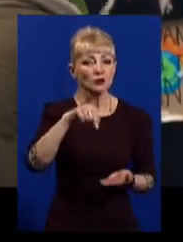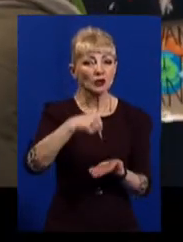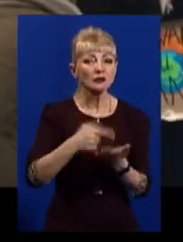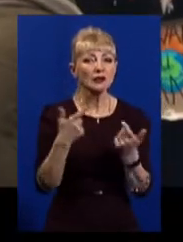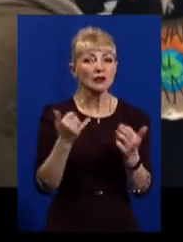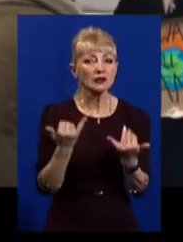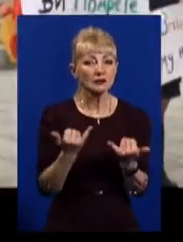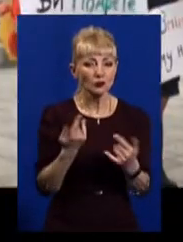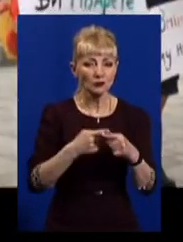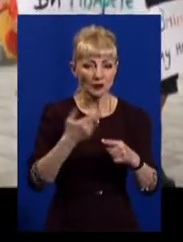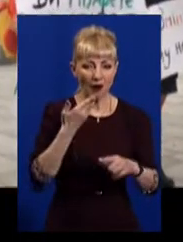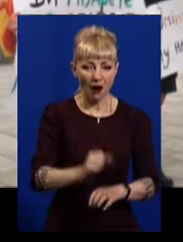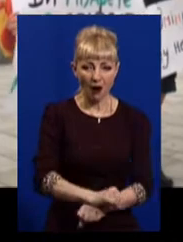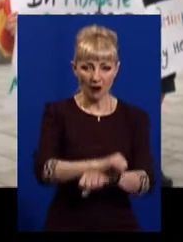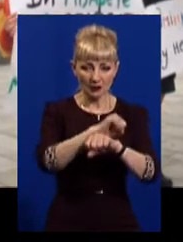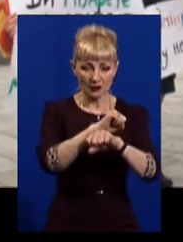сьогодні проходять акції.